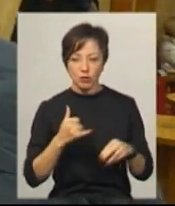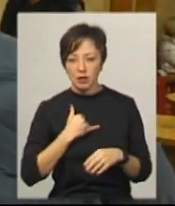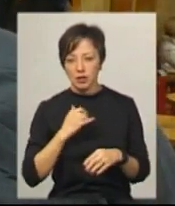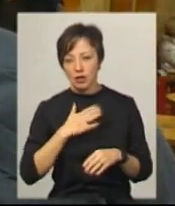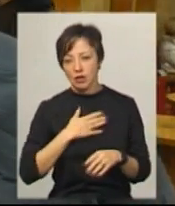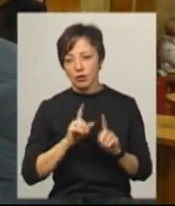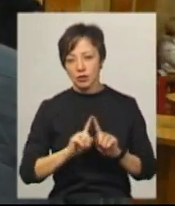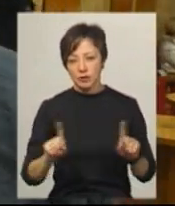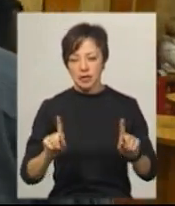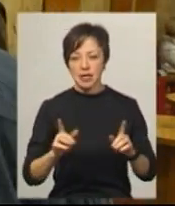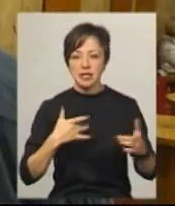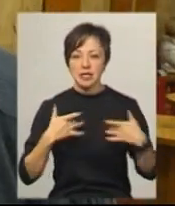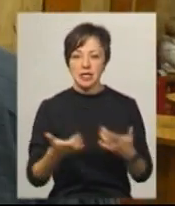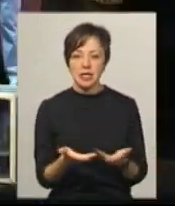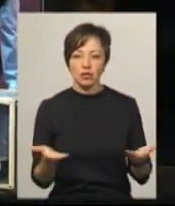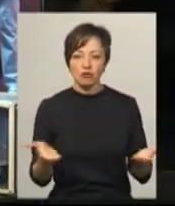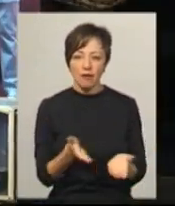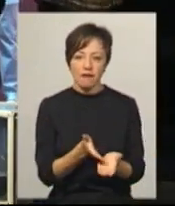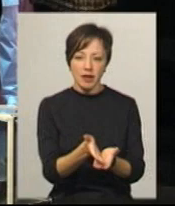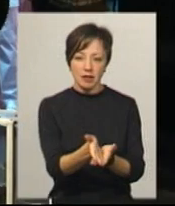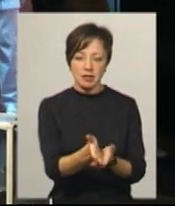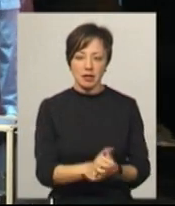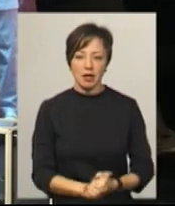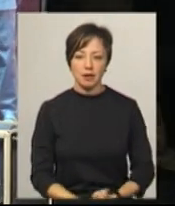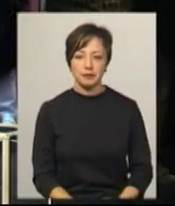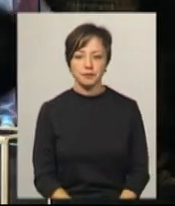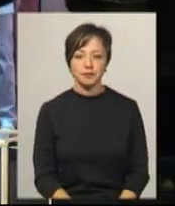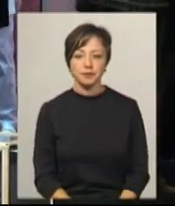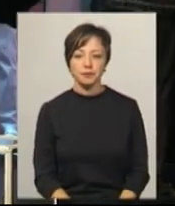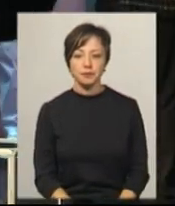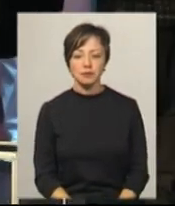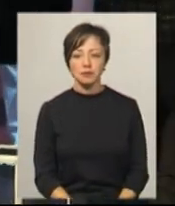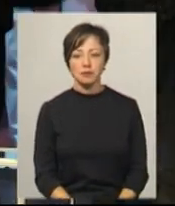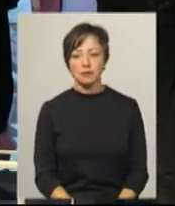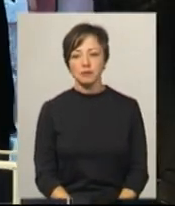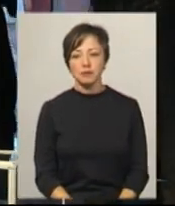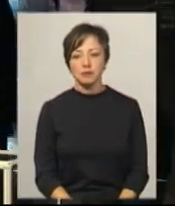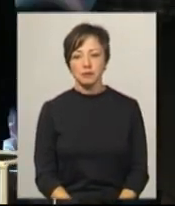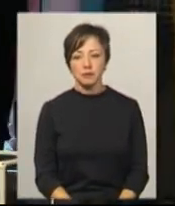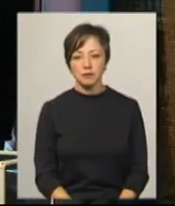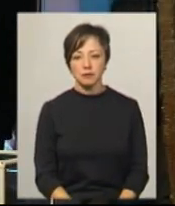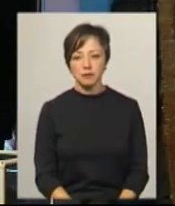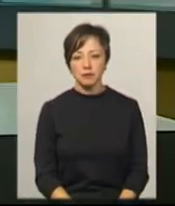така оригінальна буде сценічна версія. Тетяна Ворожцова, Іван Мовчан. Новини на Суспільному. Хмельницький.